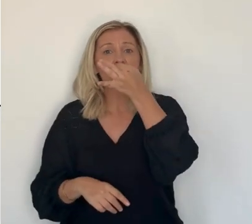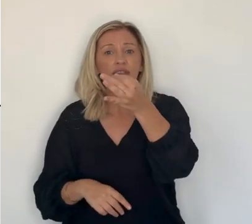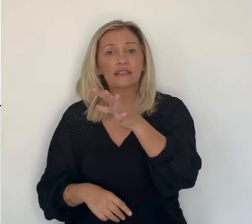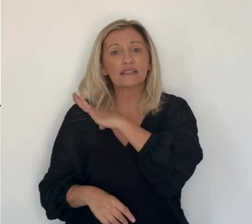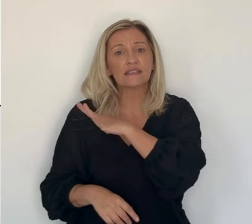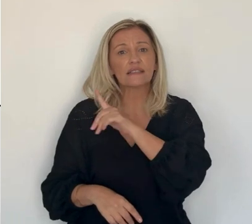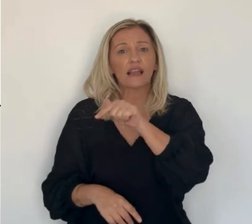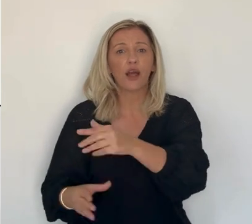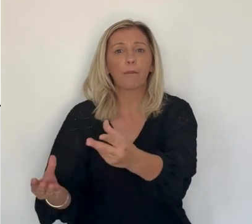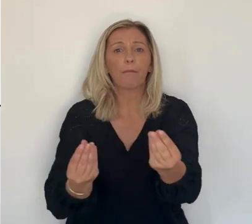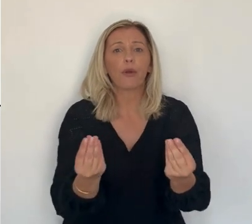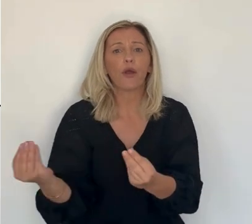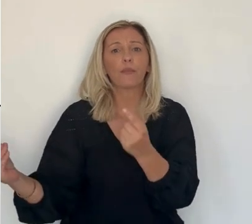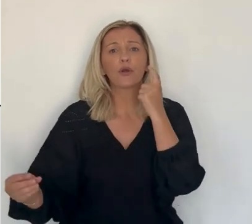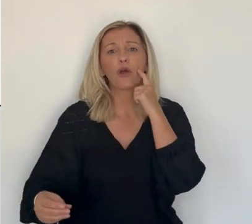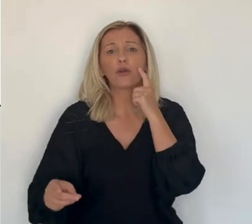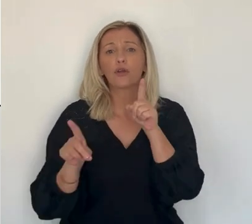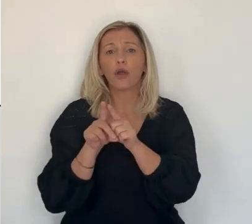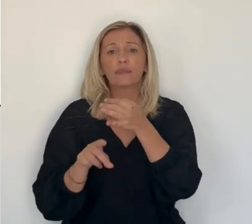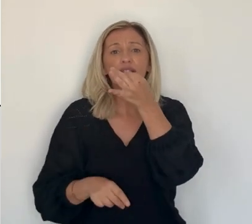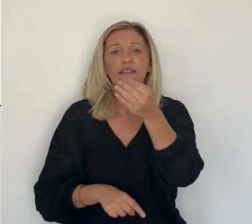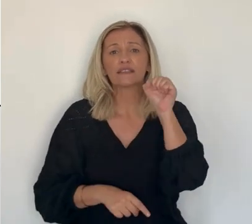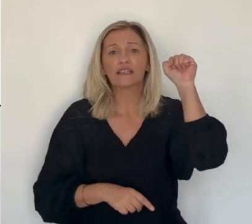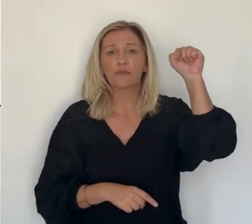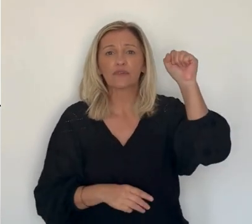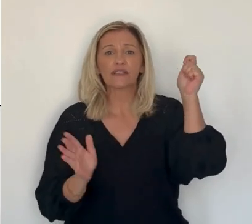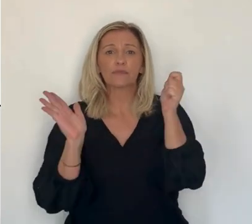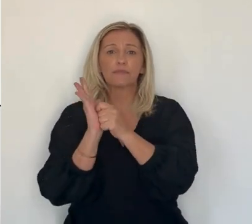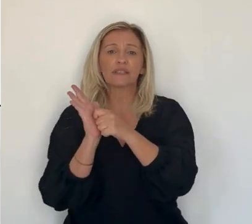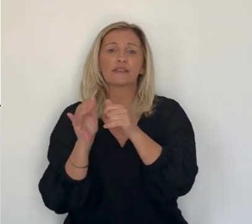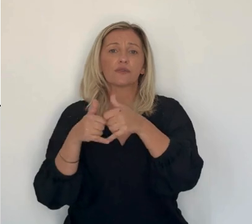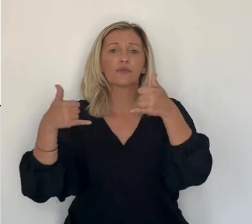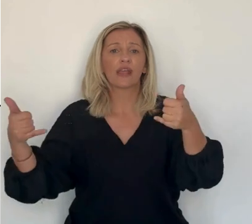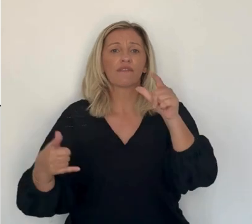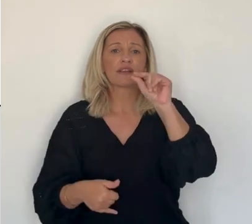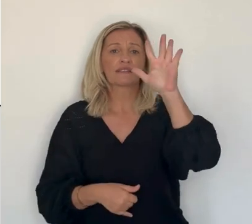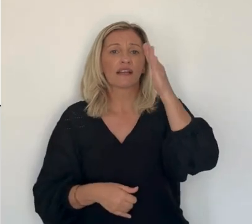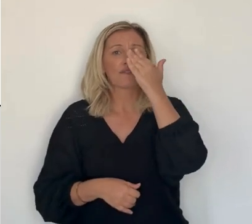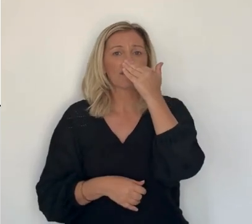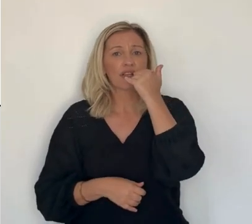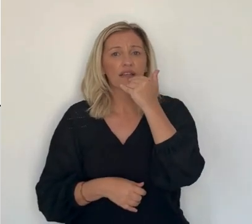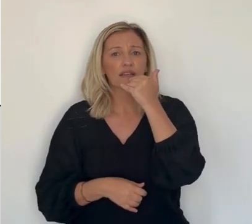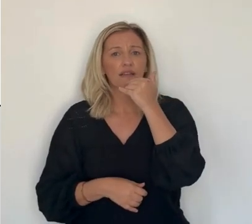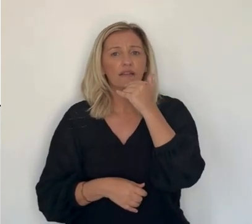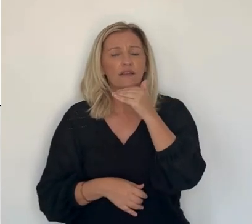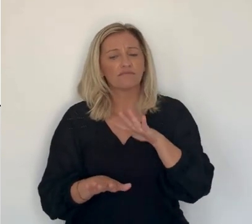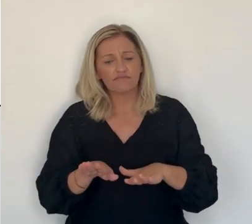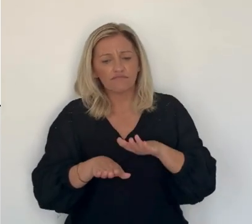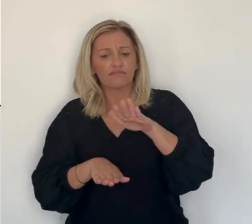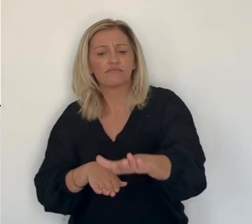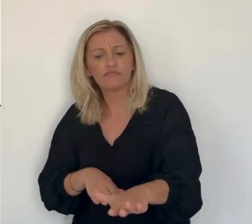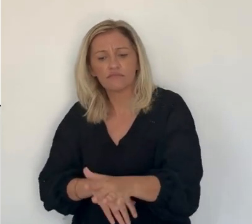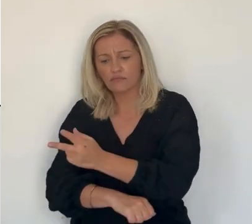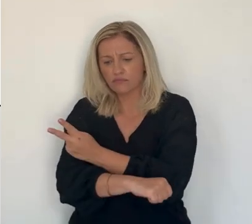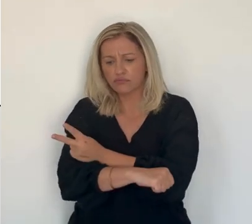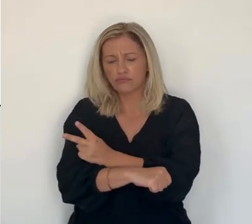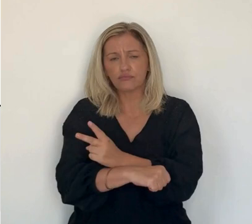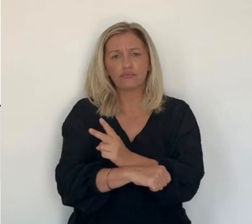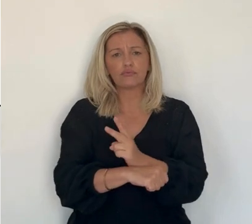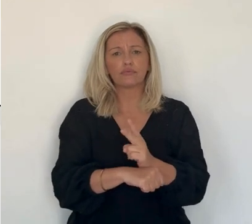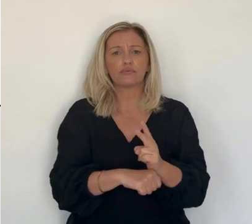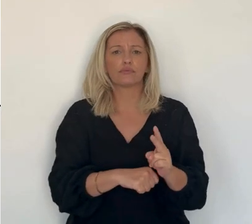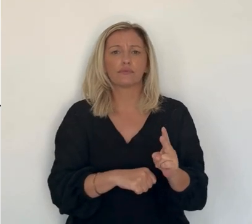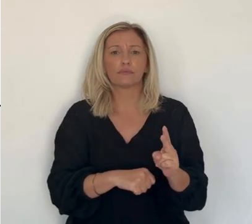communauté historique, linguistique et culturelle revient bien à reconnaître la notion de peuple corse. Comme l'affirmait le 25 février dernier Gilles